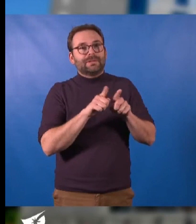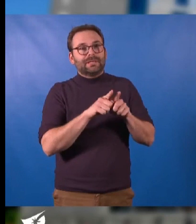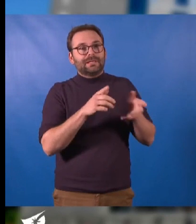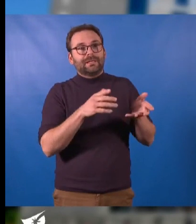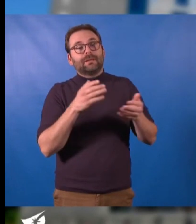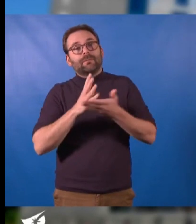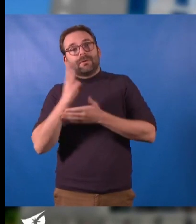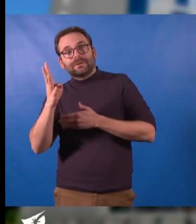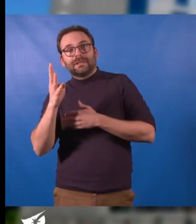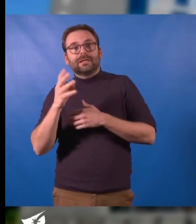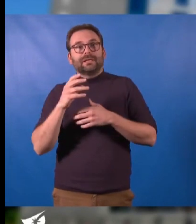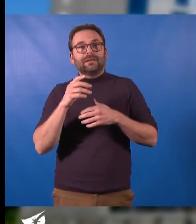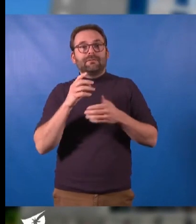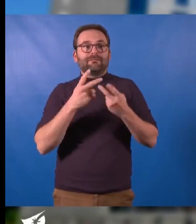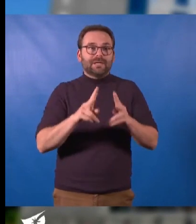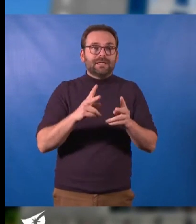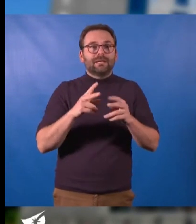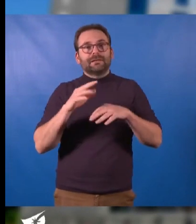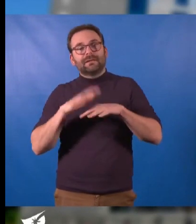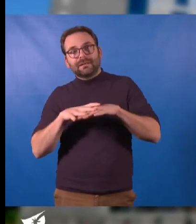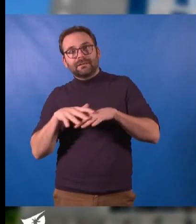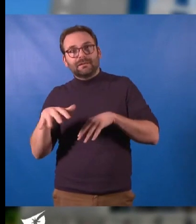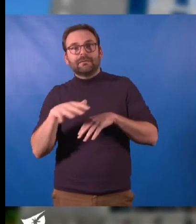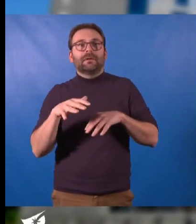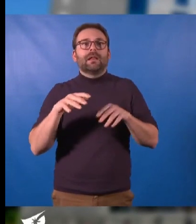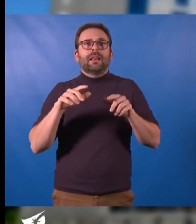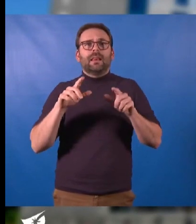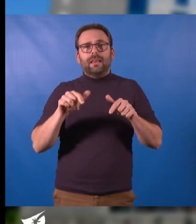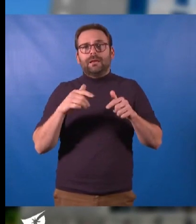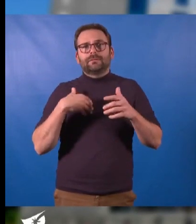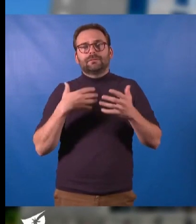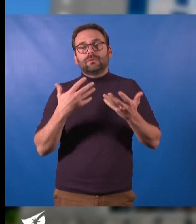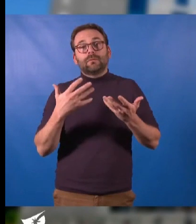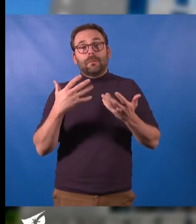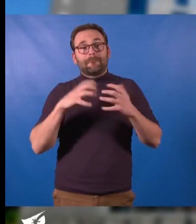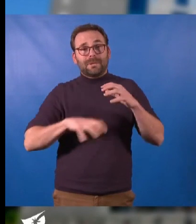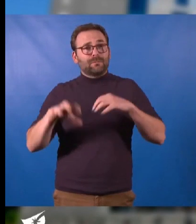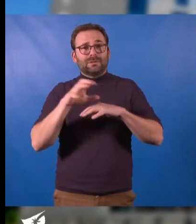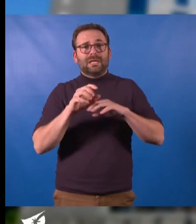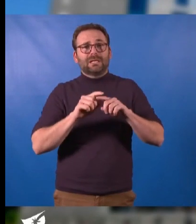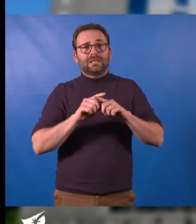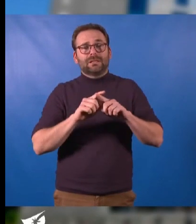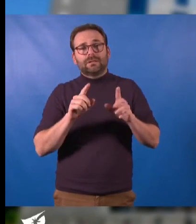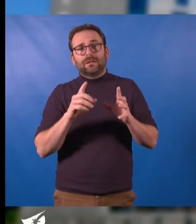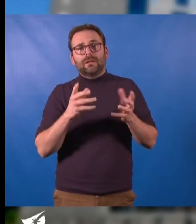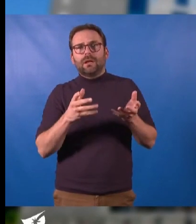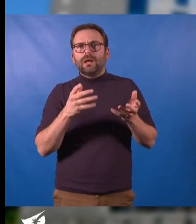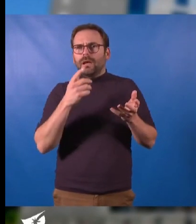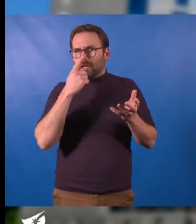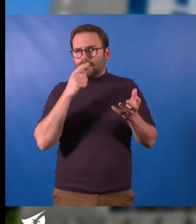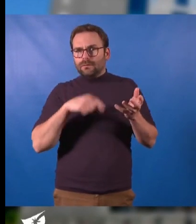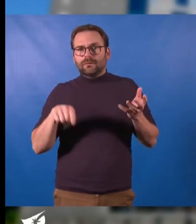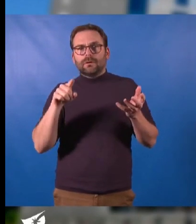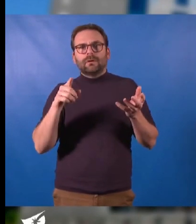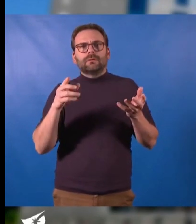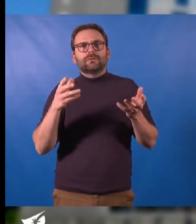la ville et pas qu'au quartier, puisque c'est un projet métropolitain. Donc, il appartient à tous. Il appartient à ce qu'a été